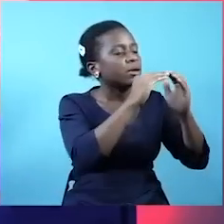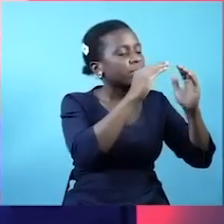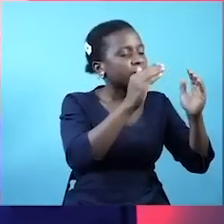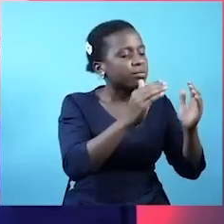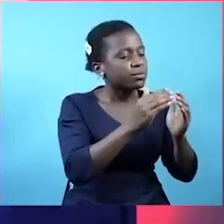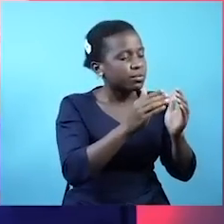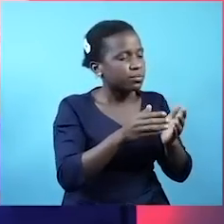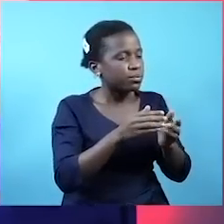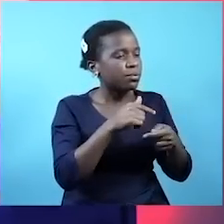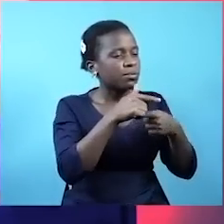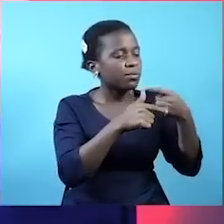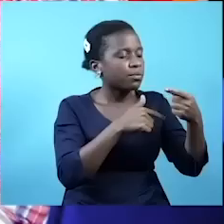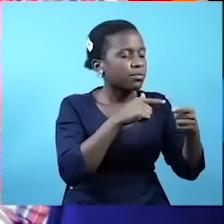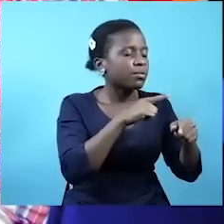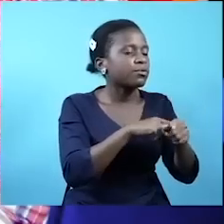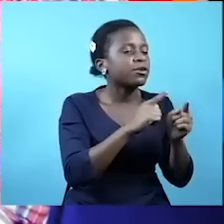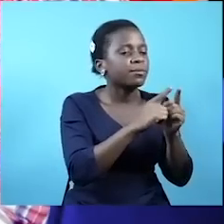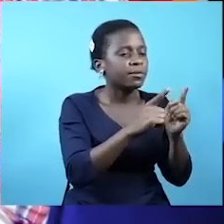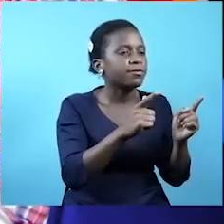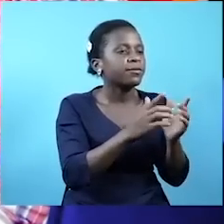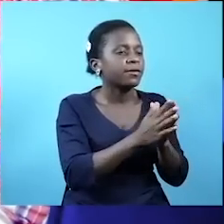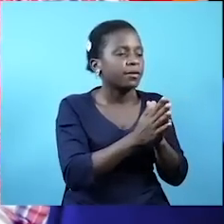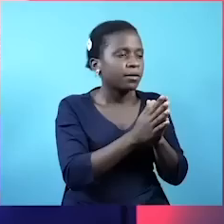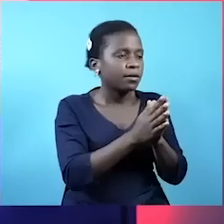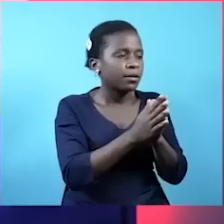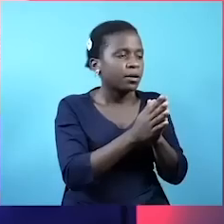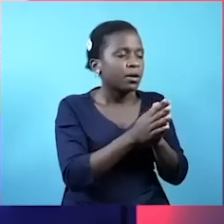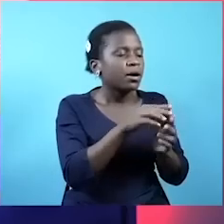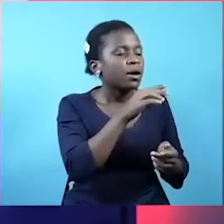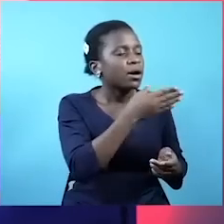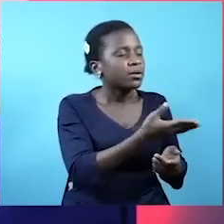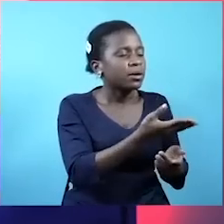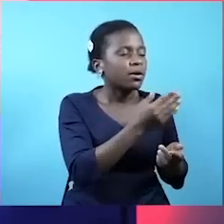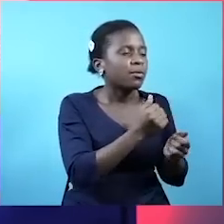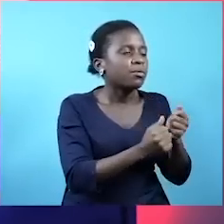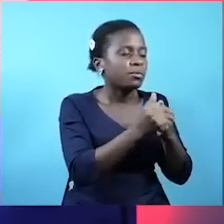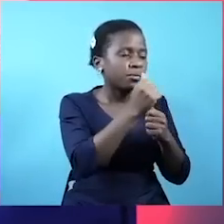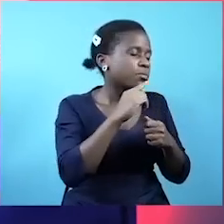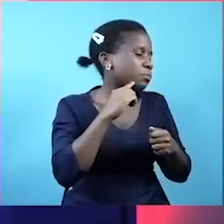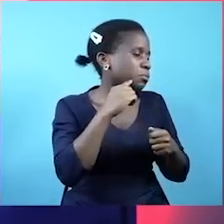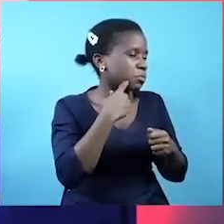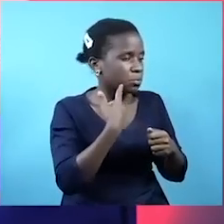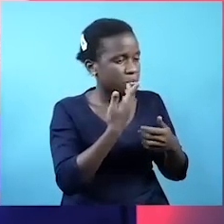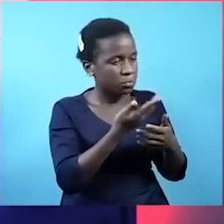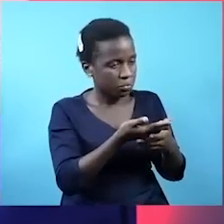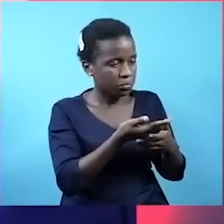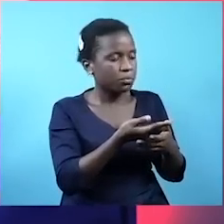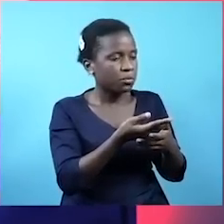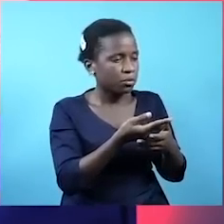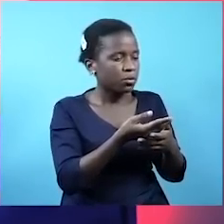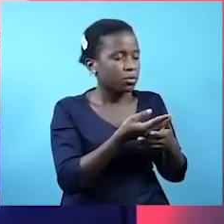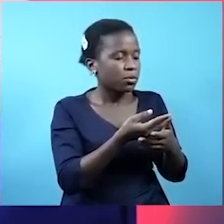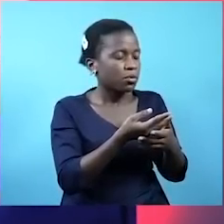mbao mererewa kwa mdamrefu. Na hata wale walio jaribu kuchukua hatua. Zirikuwa ni hatua za